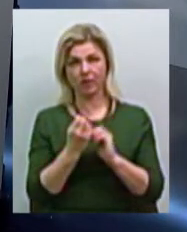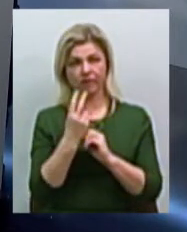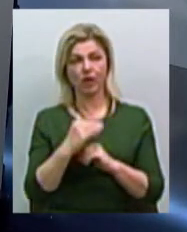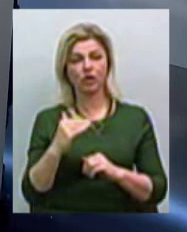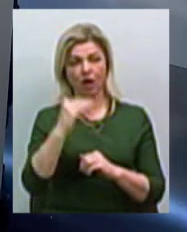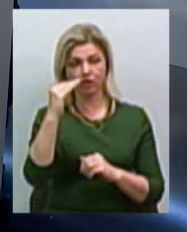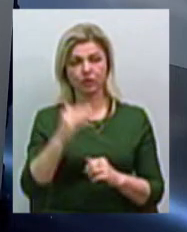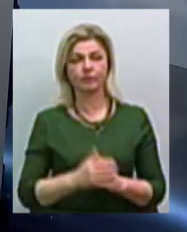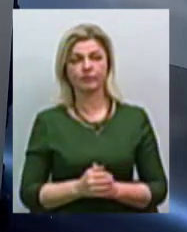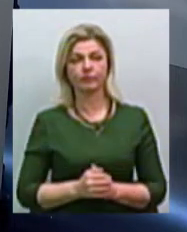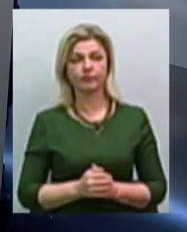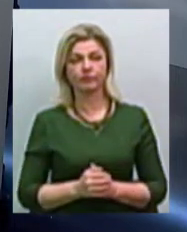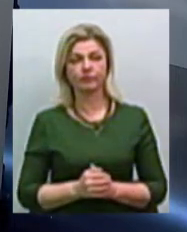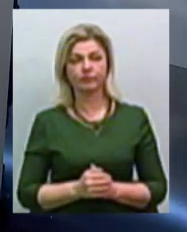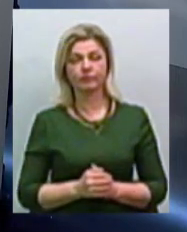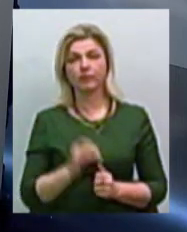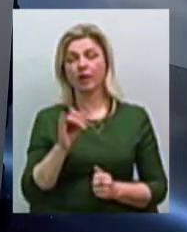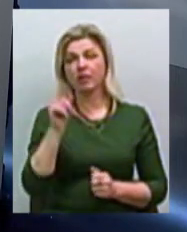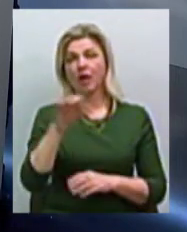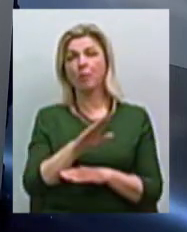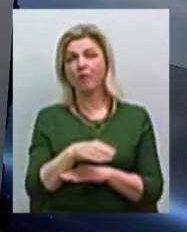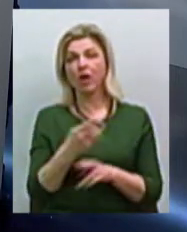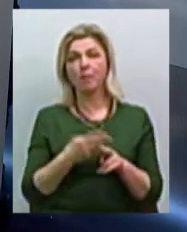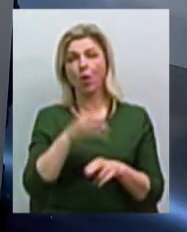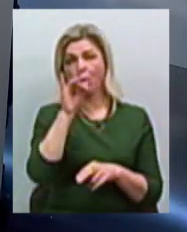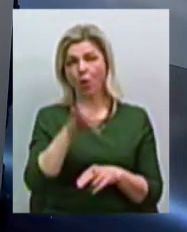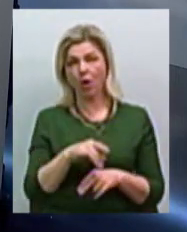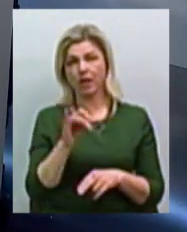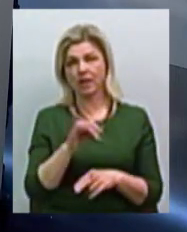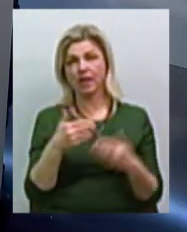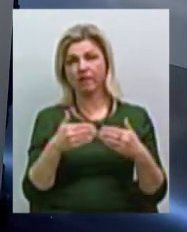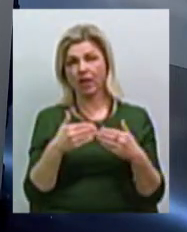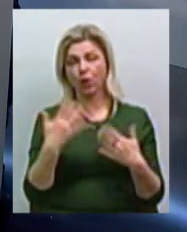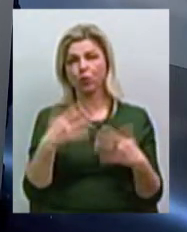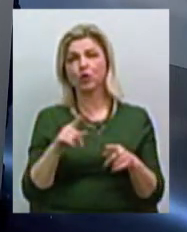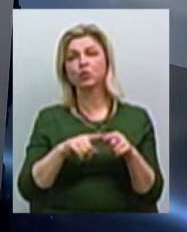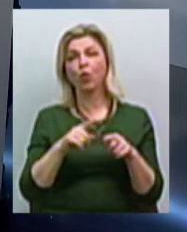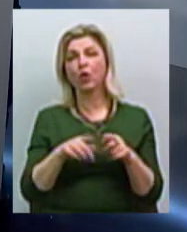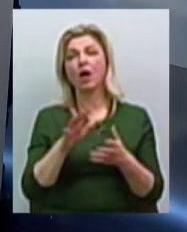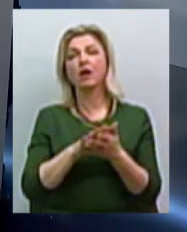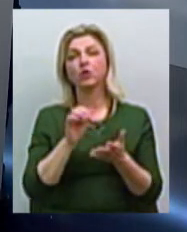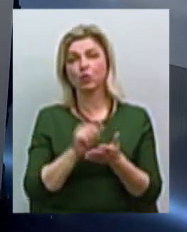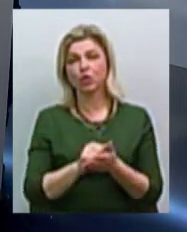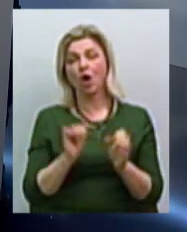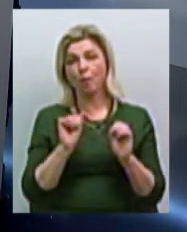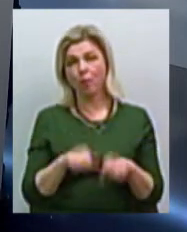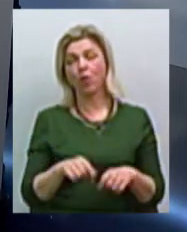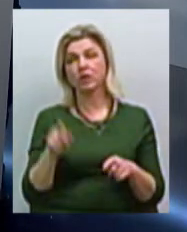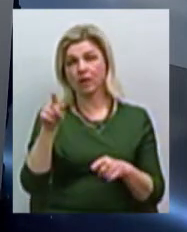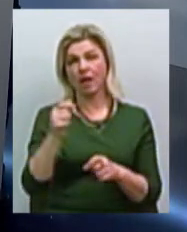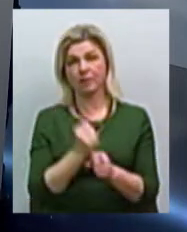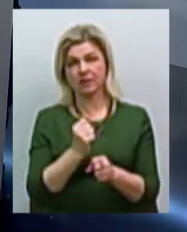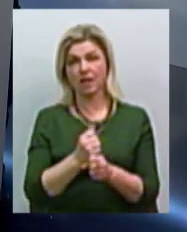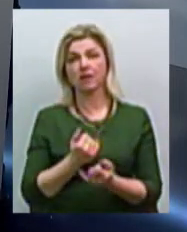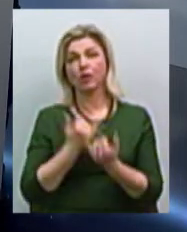ласка, ваше питання. несправдість незаселенний дом без окон, без дверей, він вже разрушається. Можна було б подвести комунікації